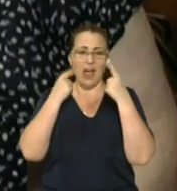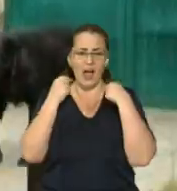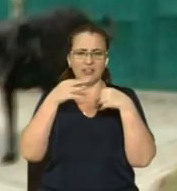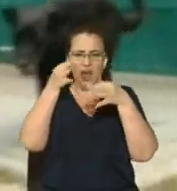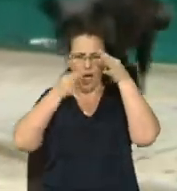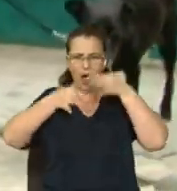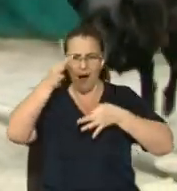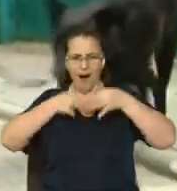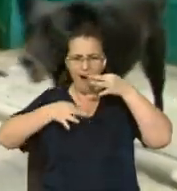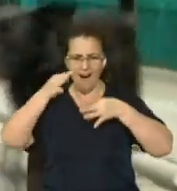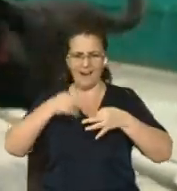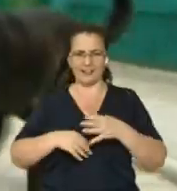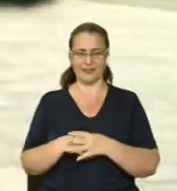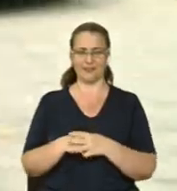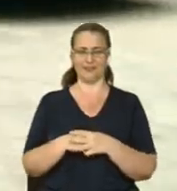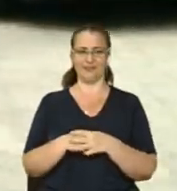сльозами.